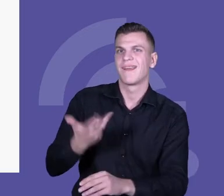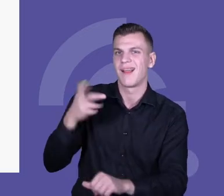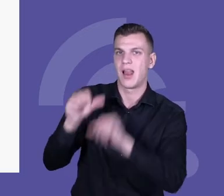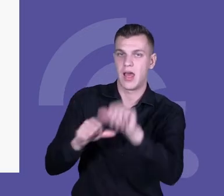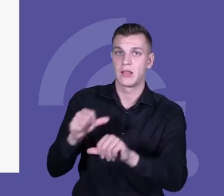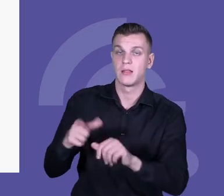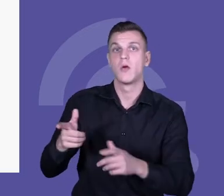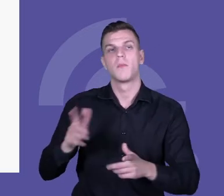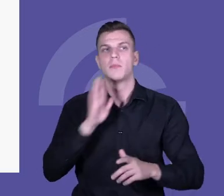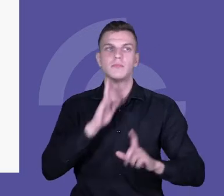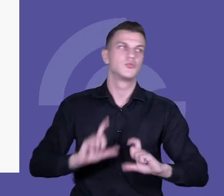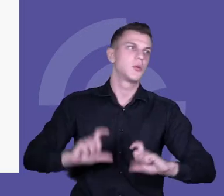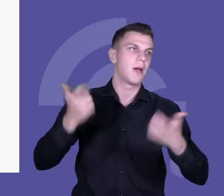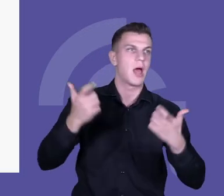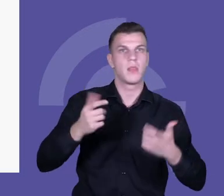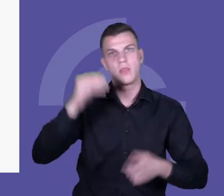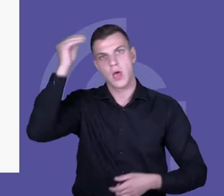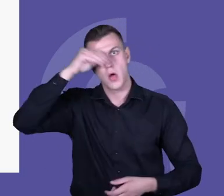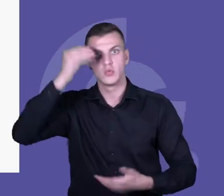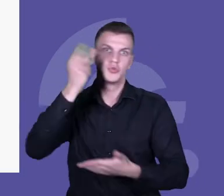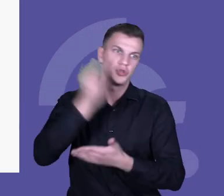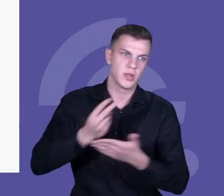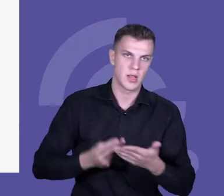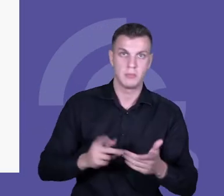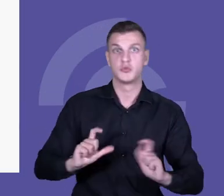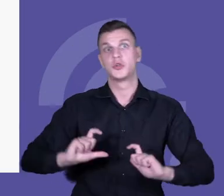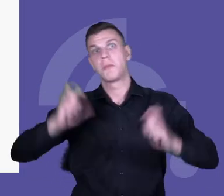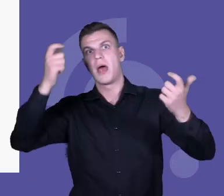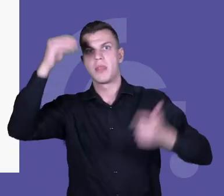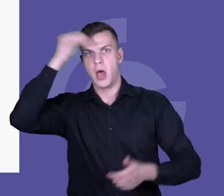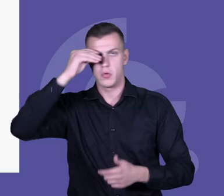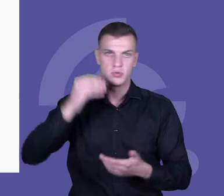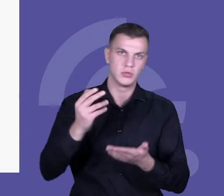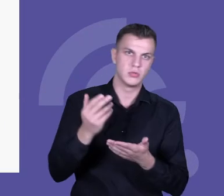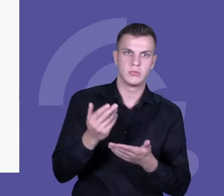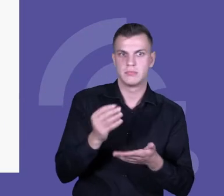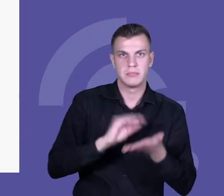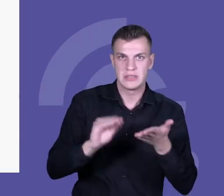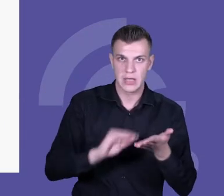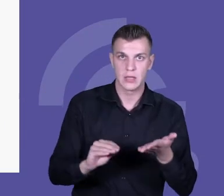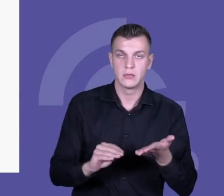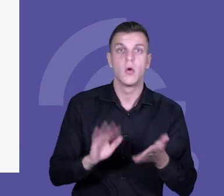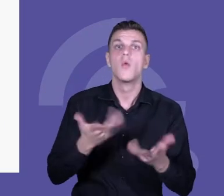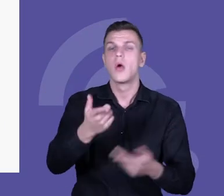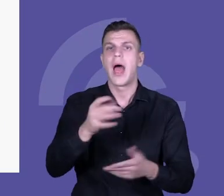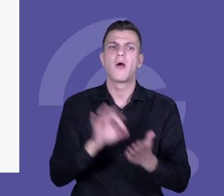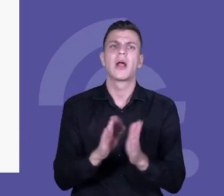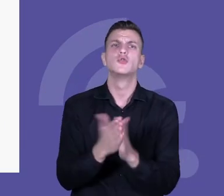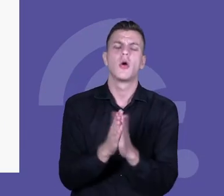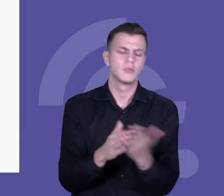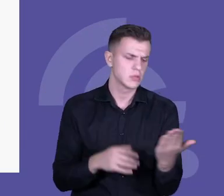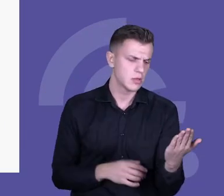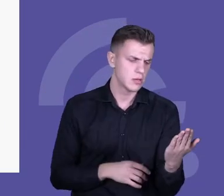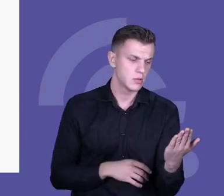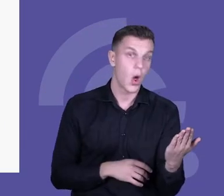uczymy się ich przypadkowo. Nie zakładamy, że uczniowie nauczą się czytać, bo akurat korzystamy z książki. Nie mówimy, nie